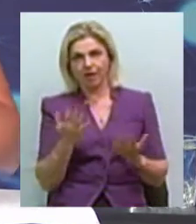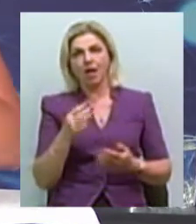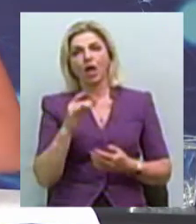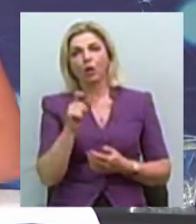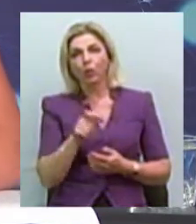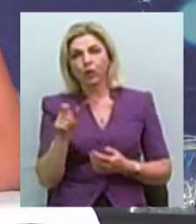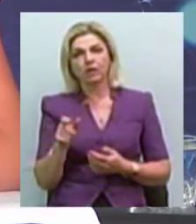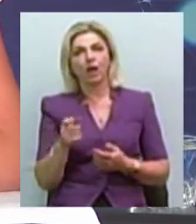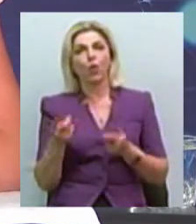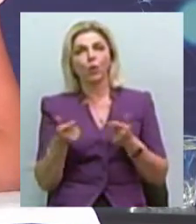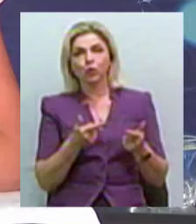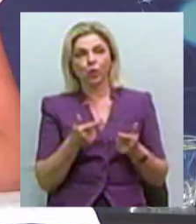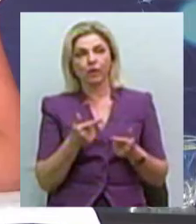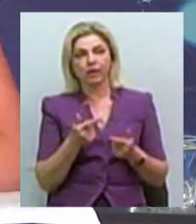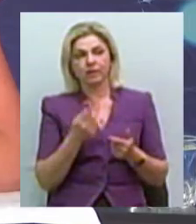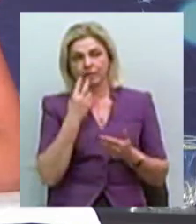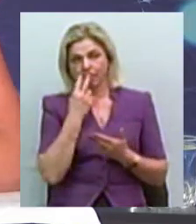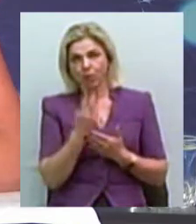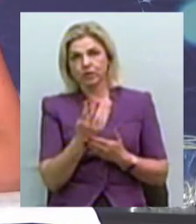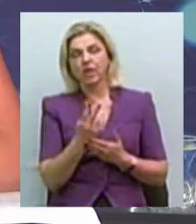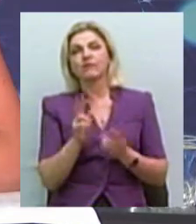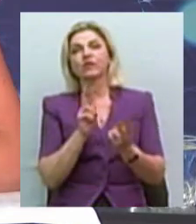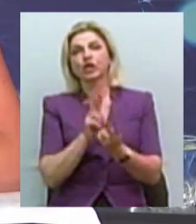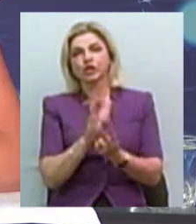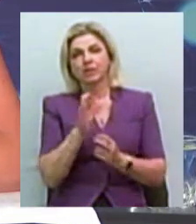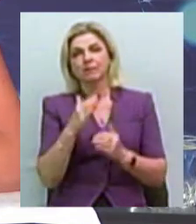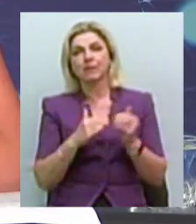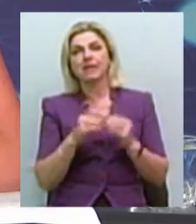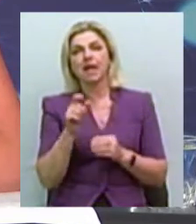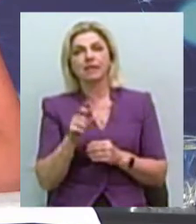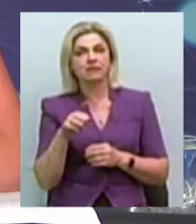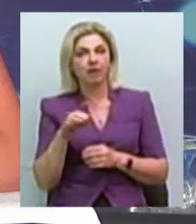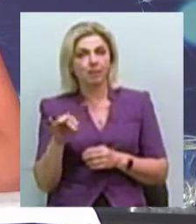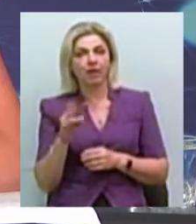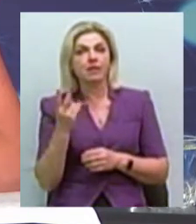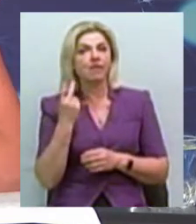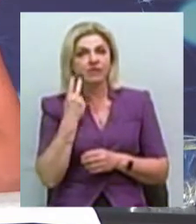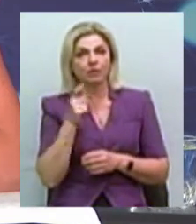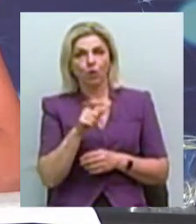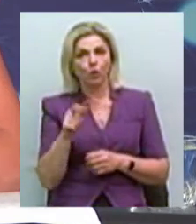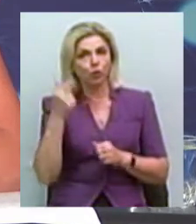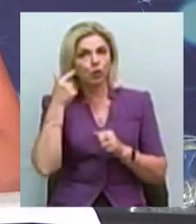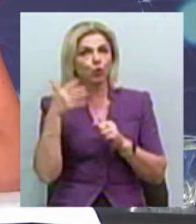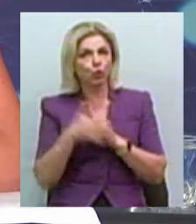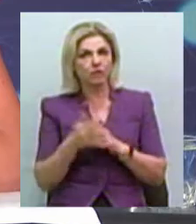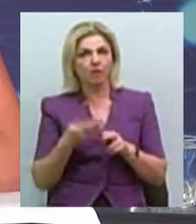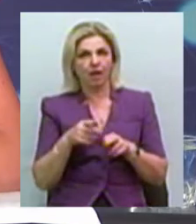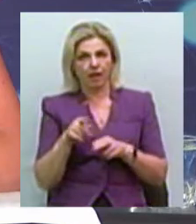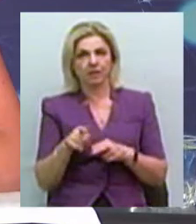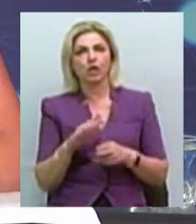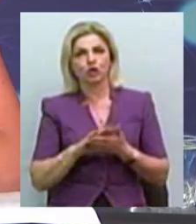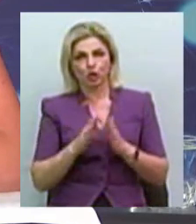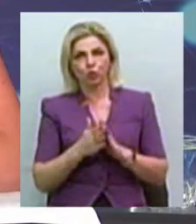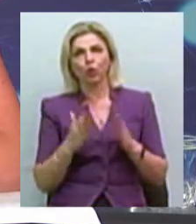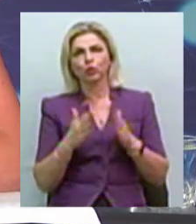ділитися навіть зі спеціалістами цим. І не завжди дійсно люди розуміють, що це саме ситуація домашнього